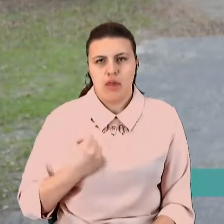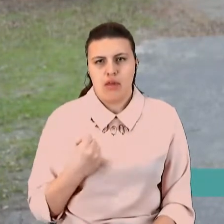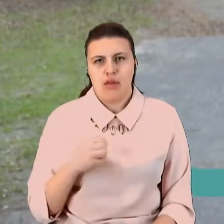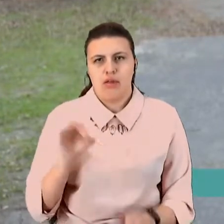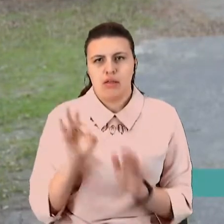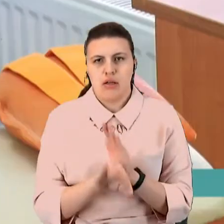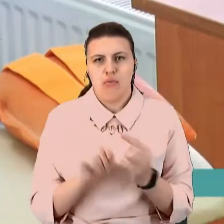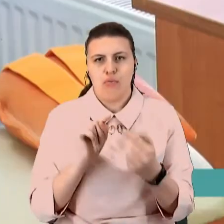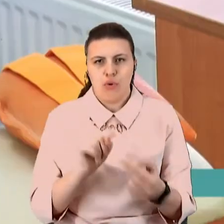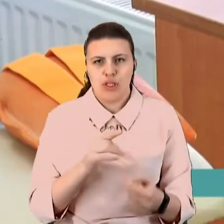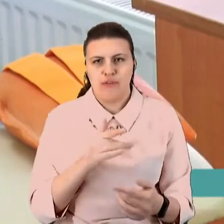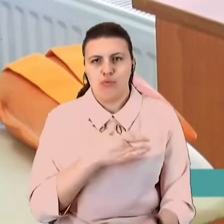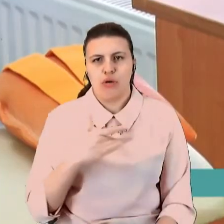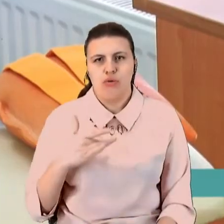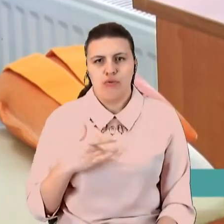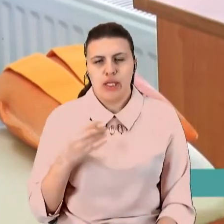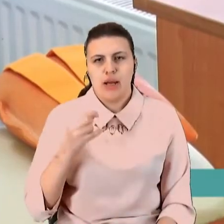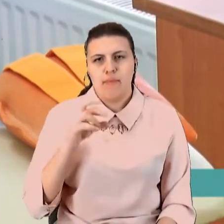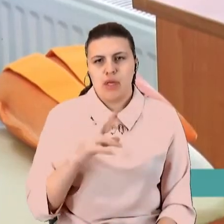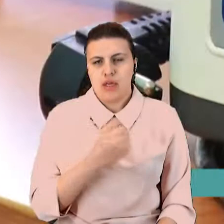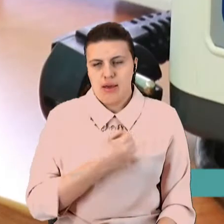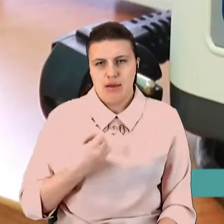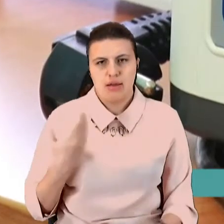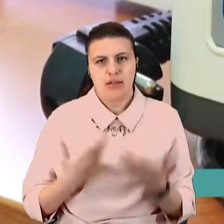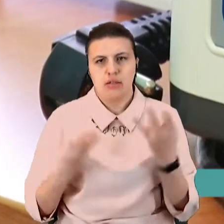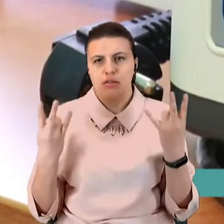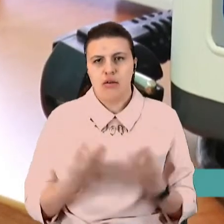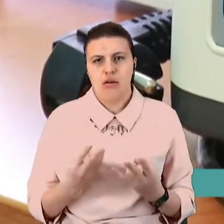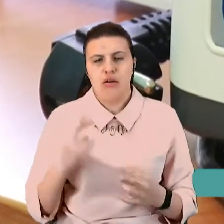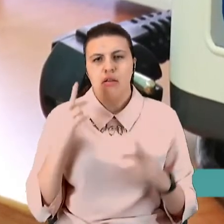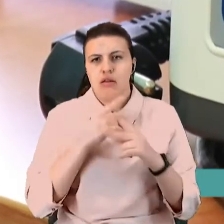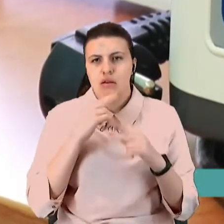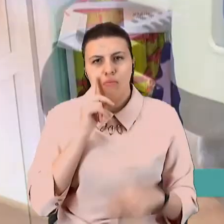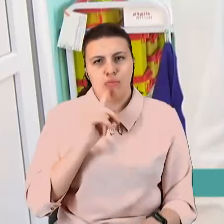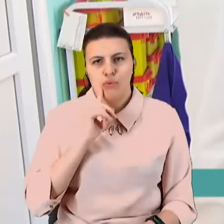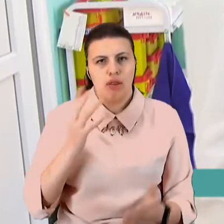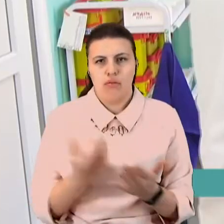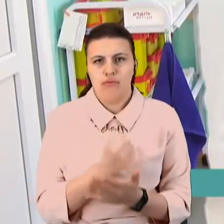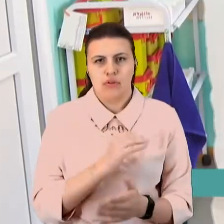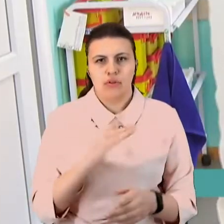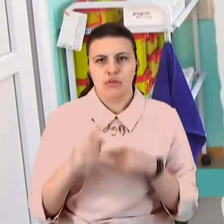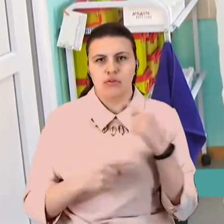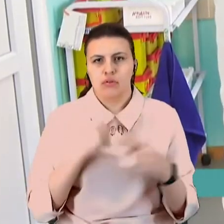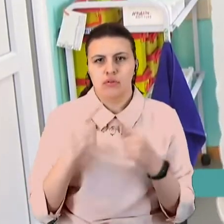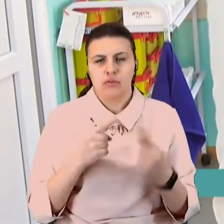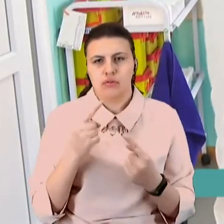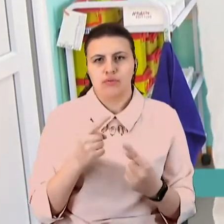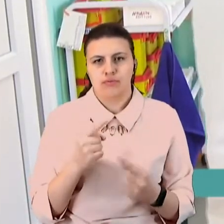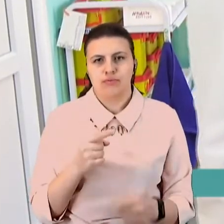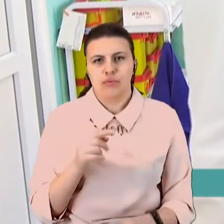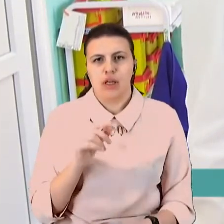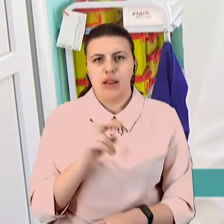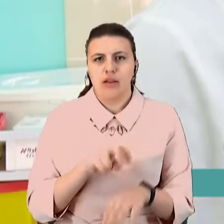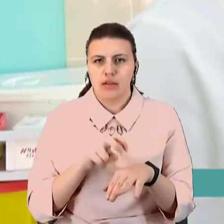Лік від СНІДу на сьогодні не винайшли, каже завідувачка відділення Центру соціально небезпечних хвороб Луганщини Олена